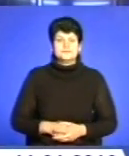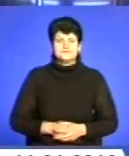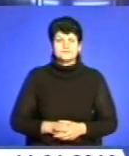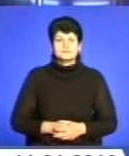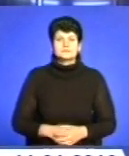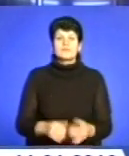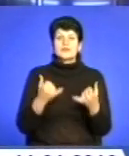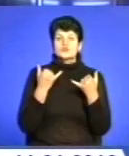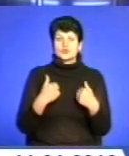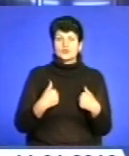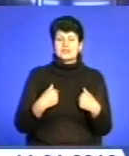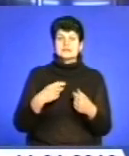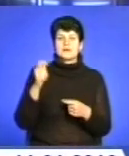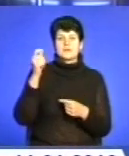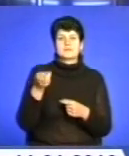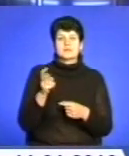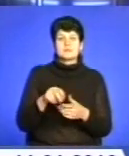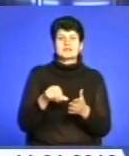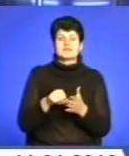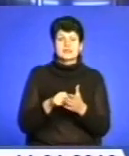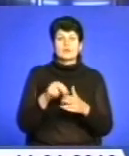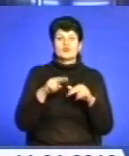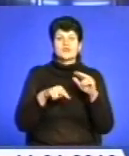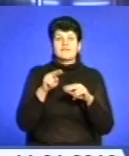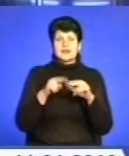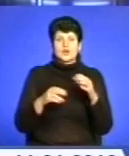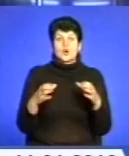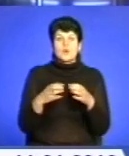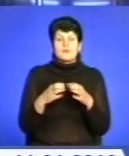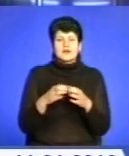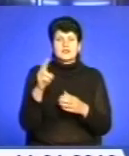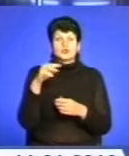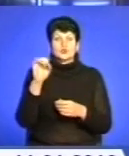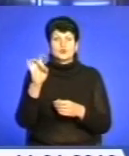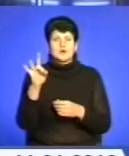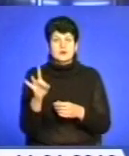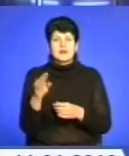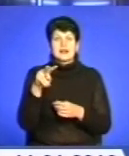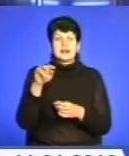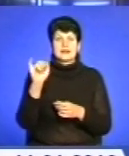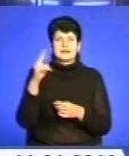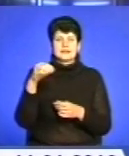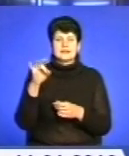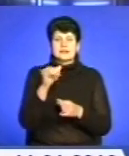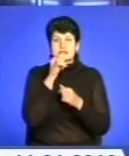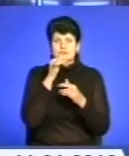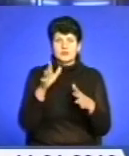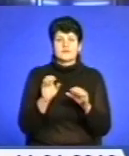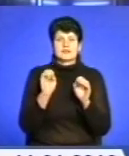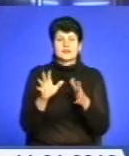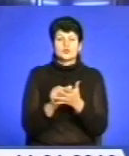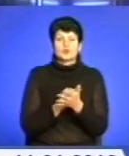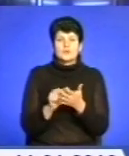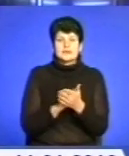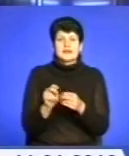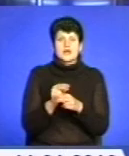Сьогодні до нас звернулися представники товариства будівельна компанія «Дорлідер», які не змогли подати документи щодо участі в тендері на ремонт, експлуатацію